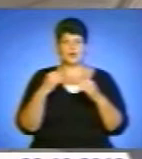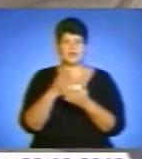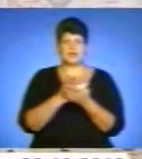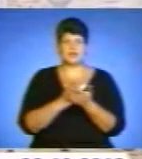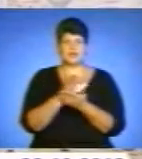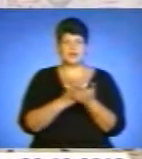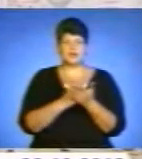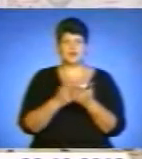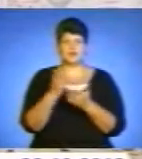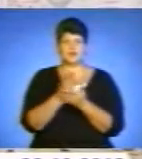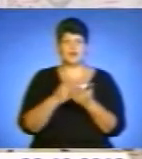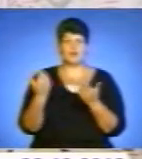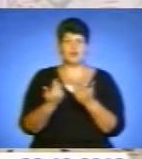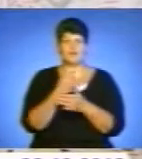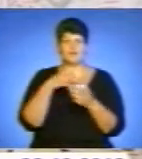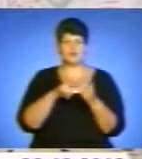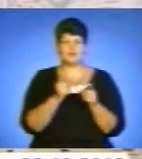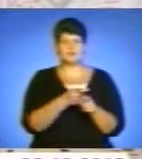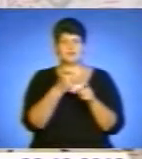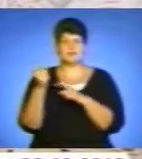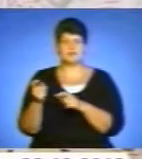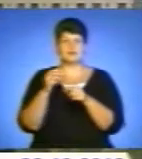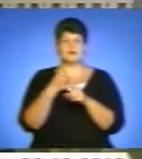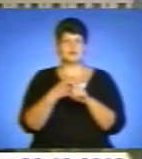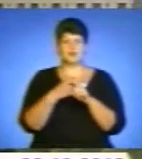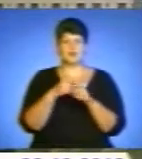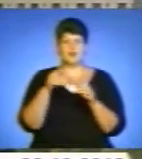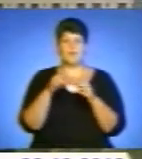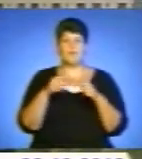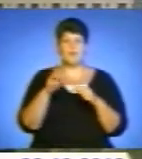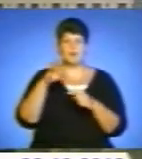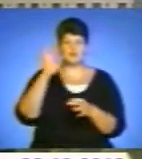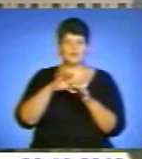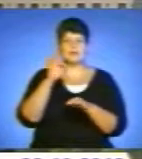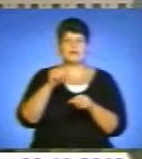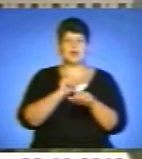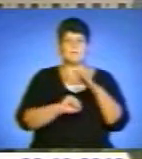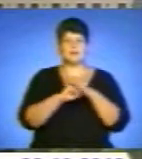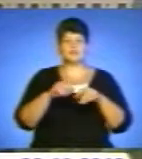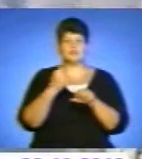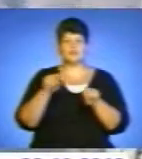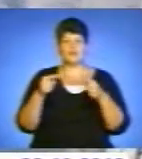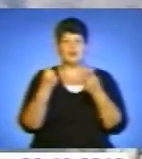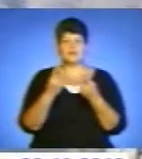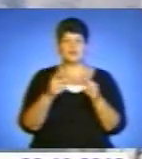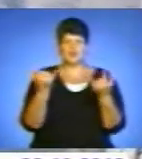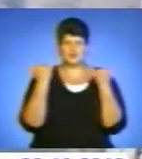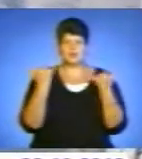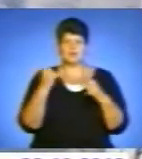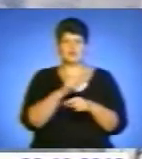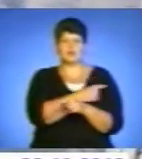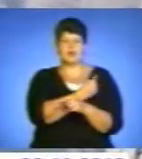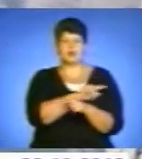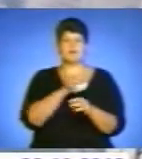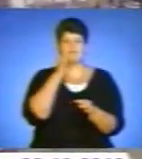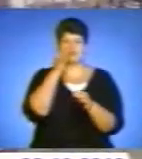хірургії новонароджених і трансплантації кісткового мозку. На базі охмадиту мають намір створити найсучаснішу дитячу лікарню, яка відповідатиме